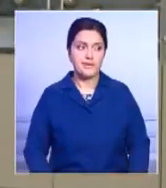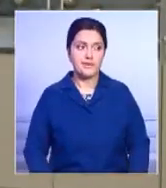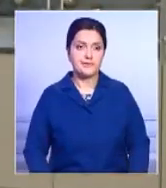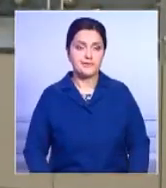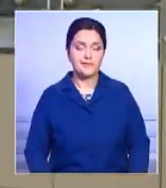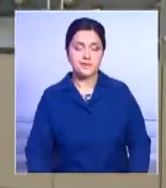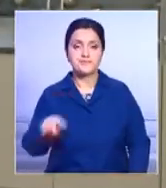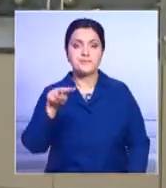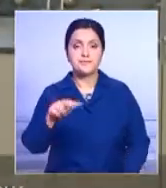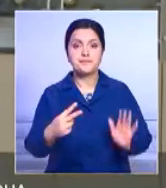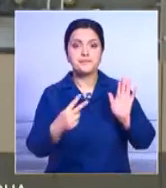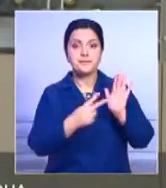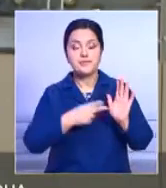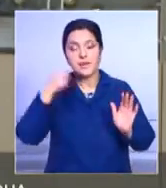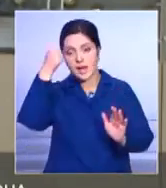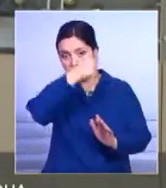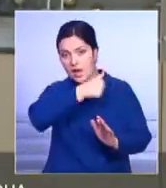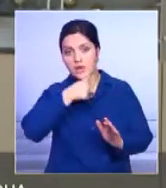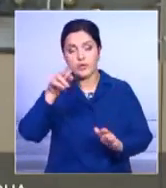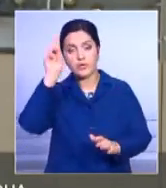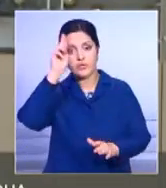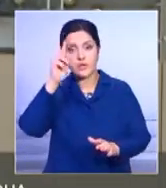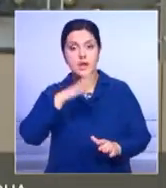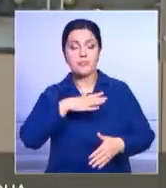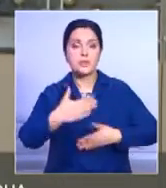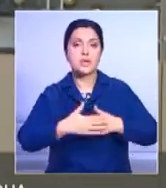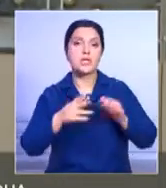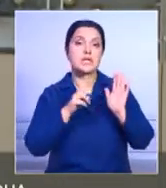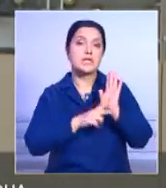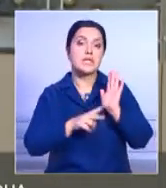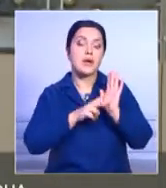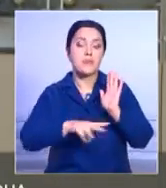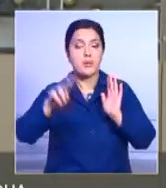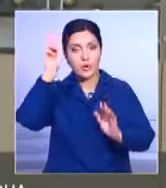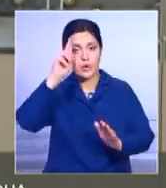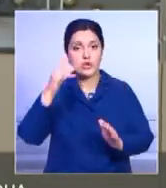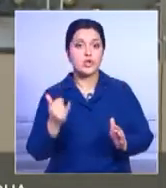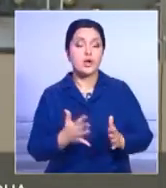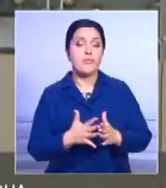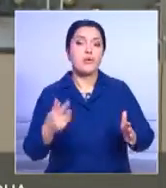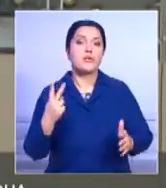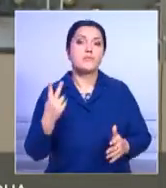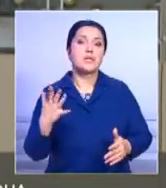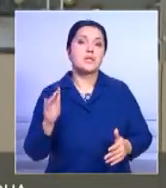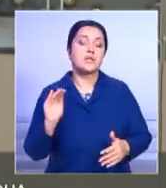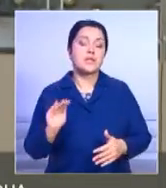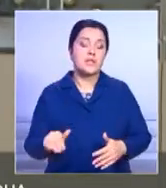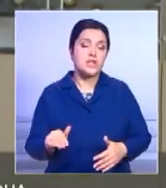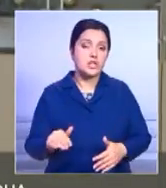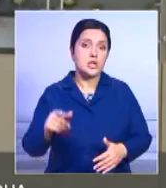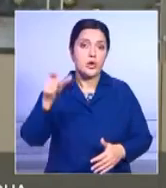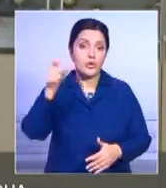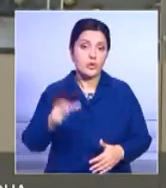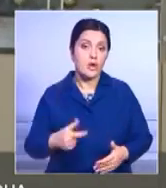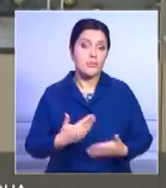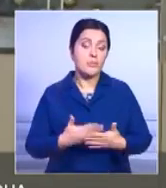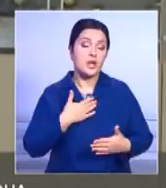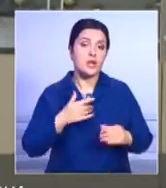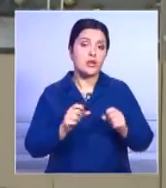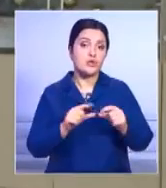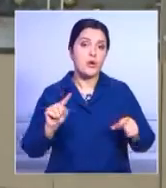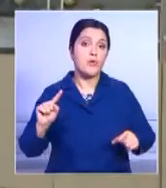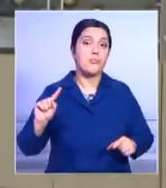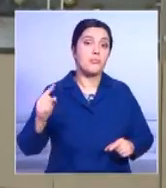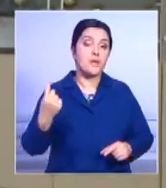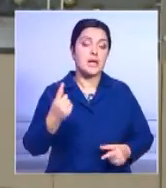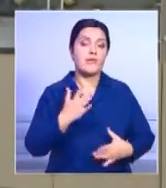В 2007 году в районе училось почти 7 тысяч учеников, сегодня больше 25 тысяч. К примеру, наша школа – первая,